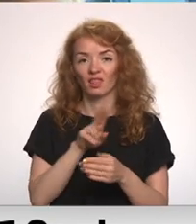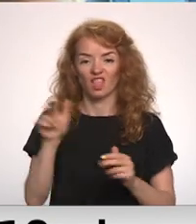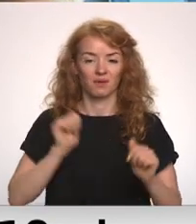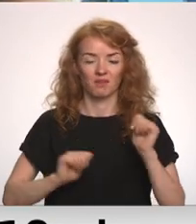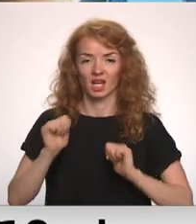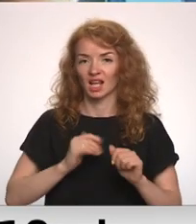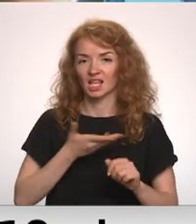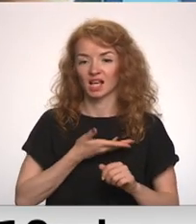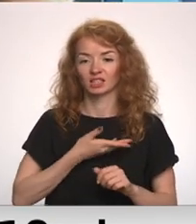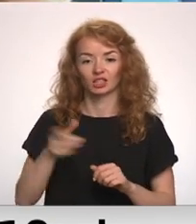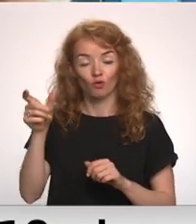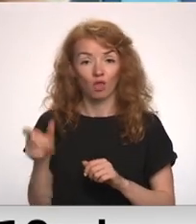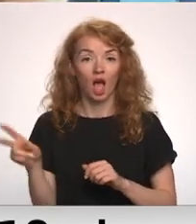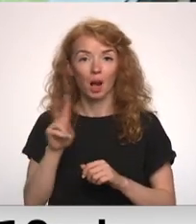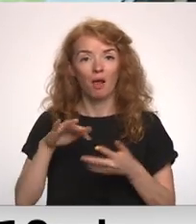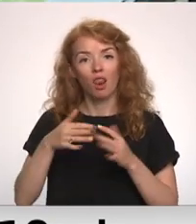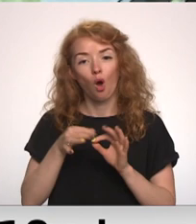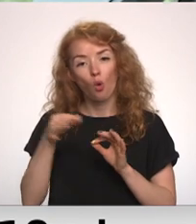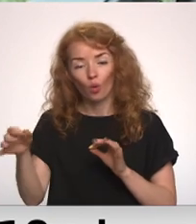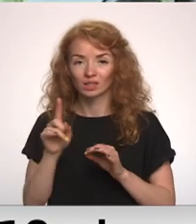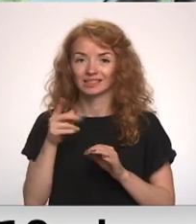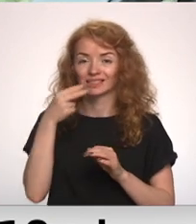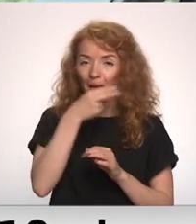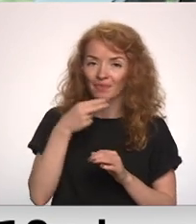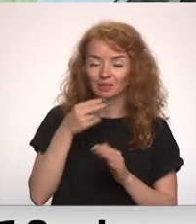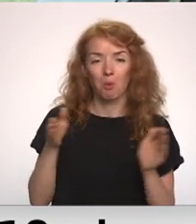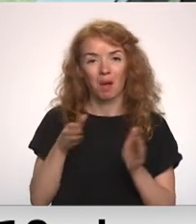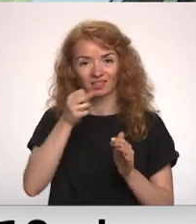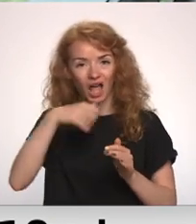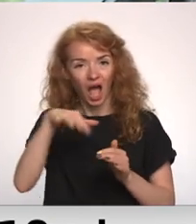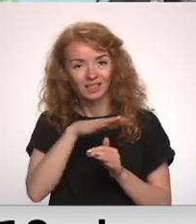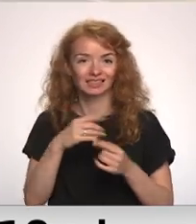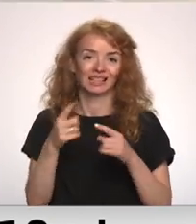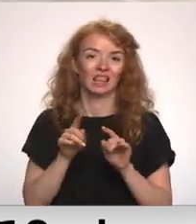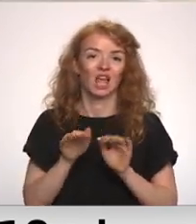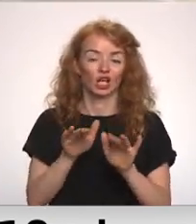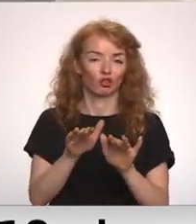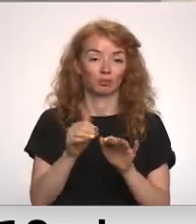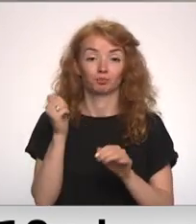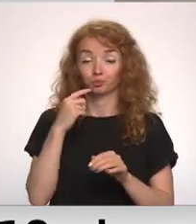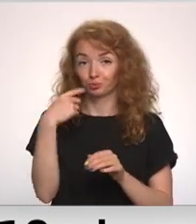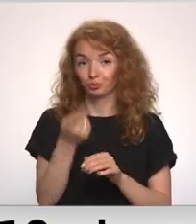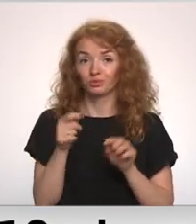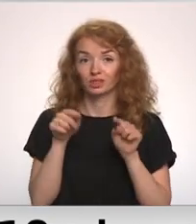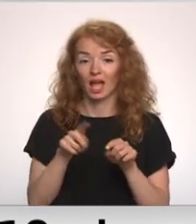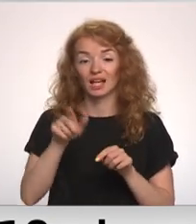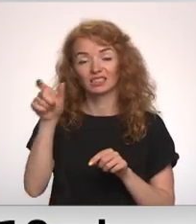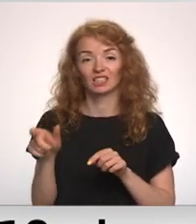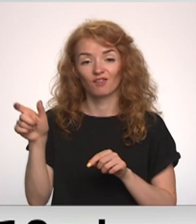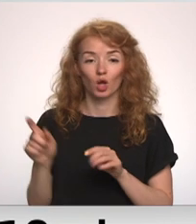iedzīvotājus, kuriem piemēram laukos ir kāda saimniecība, mazdārziņa un citas darīšanas. Tā ir cilvēku